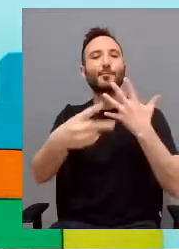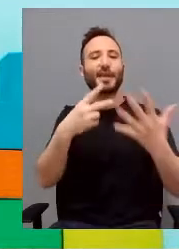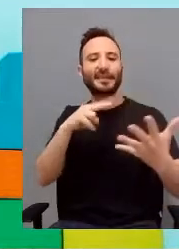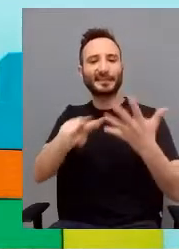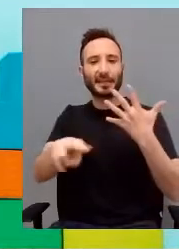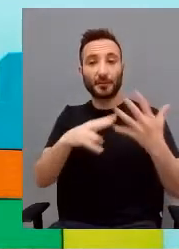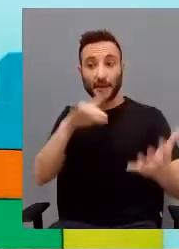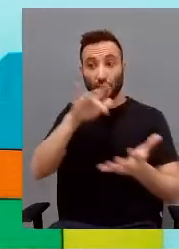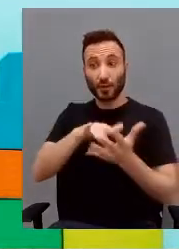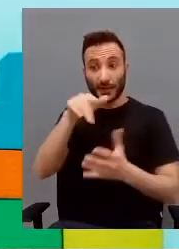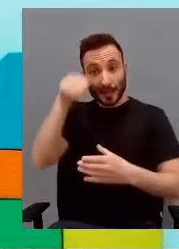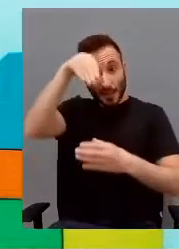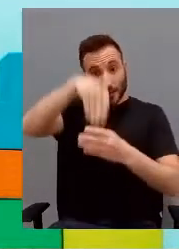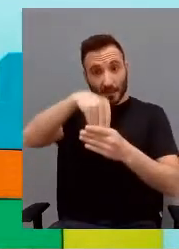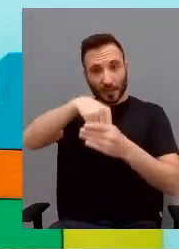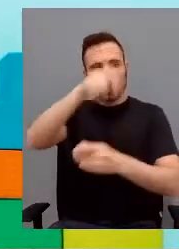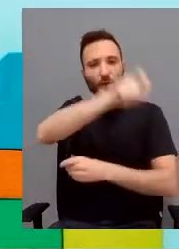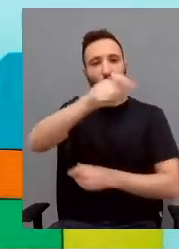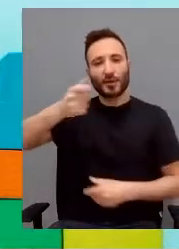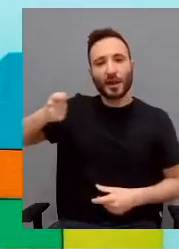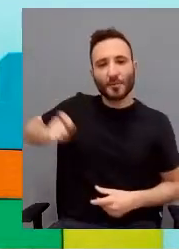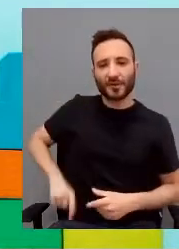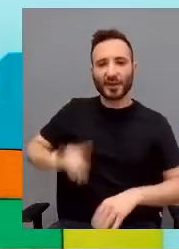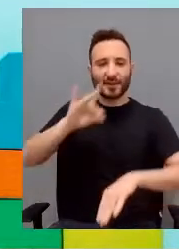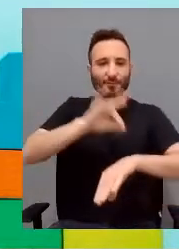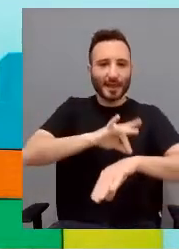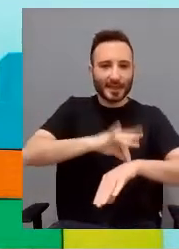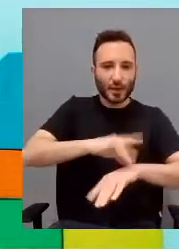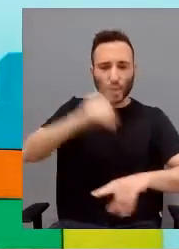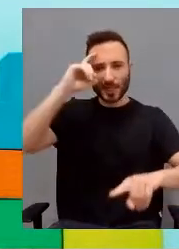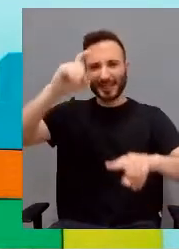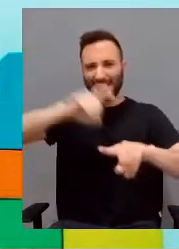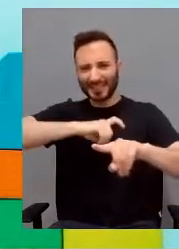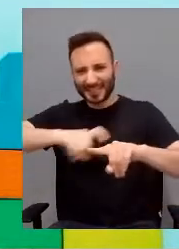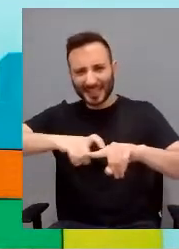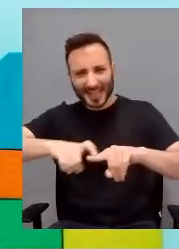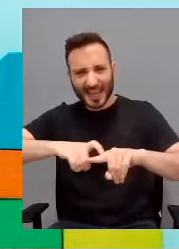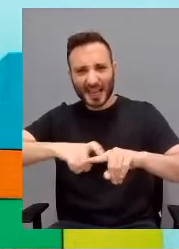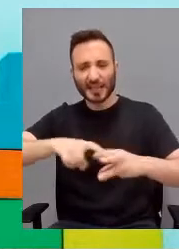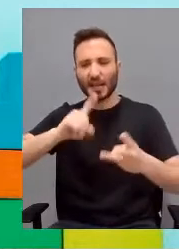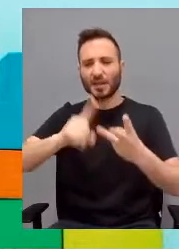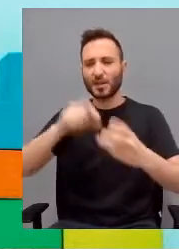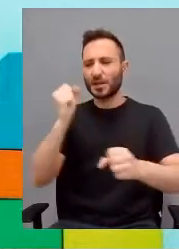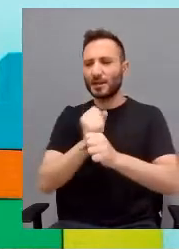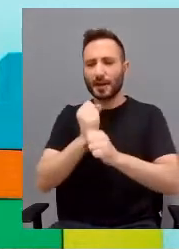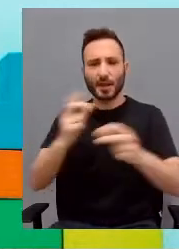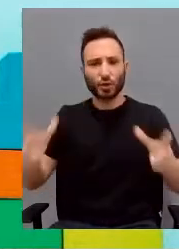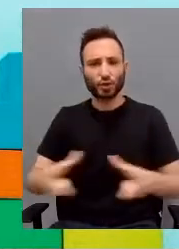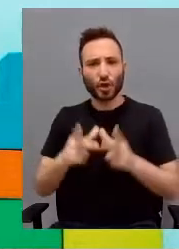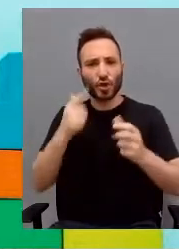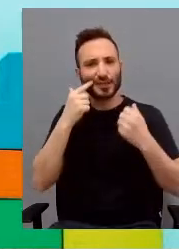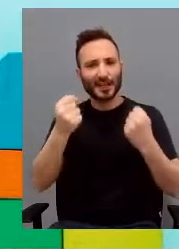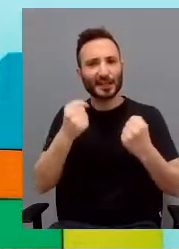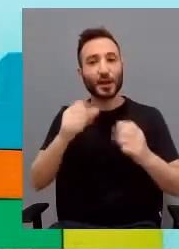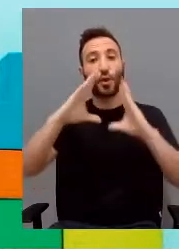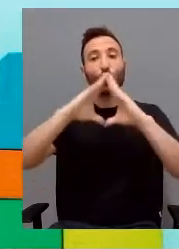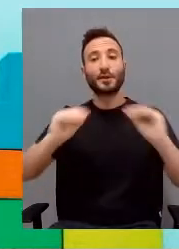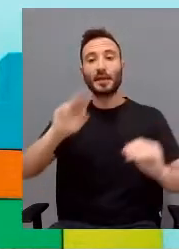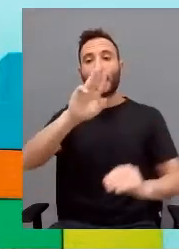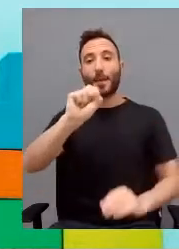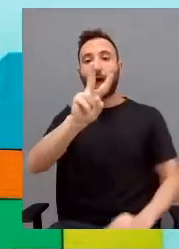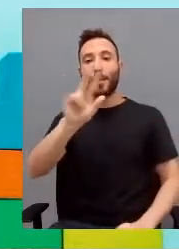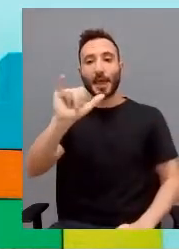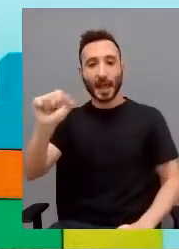composta per professionali sanitario, medici, psichiatri, lavoratori sanitario dell'Università di Pavia, del Laboratorio